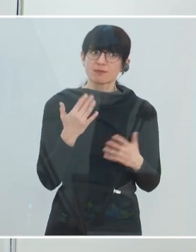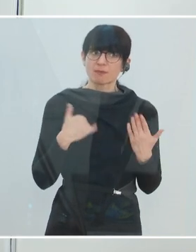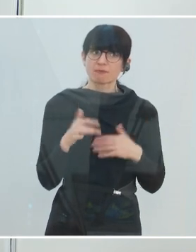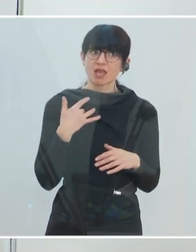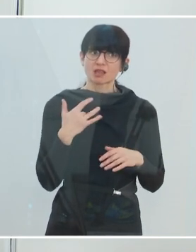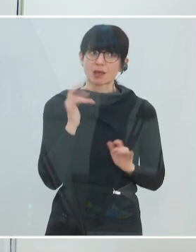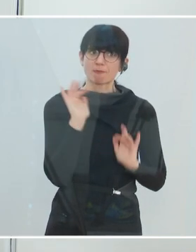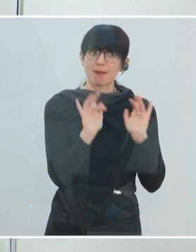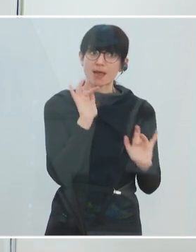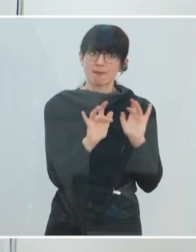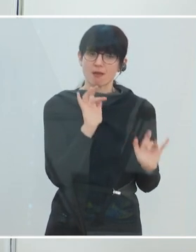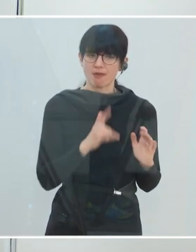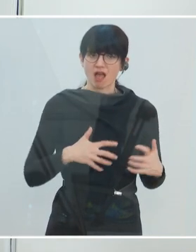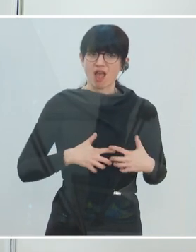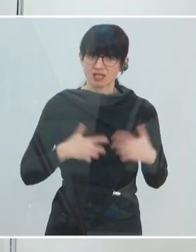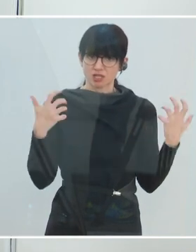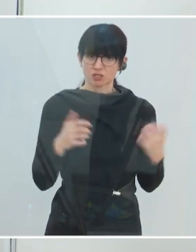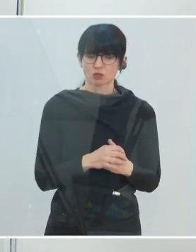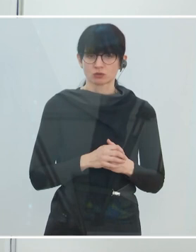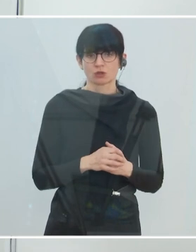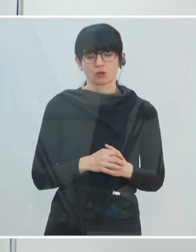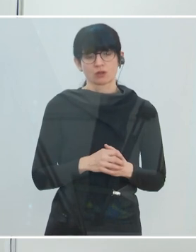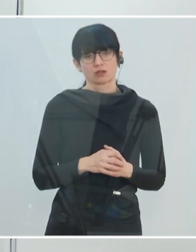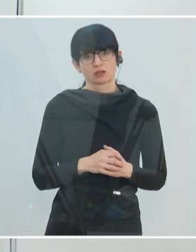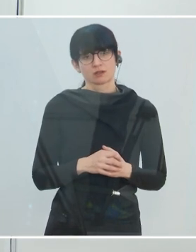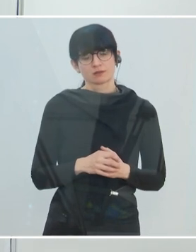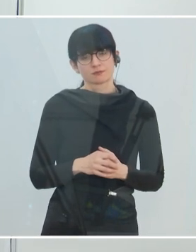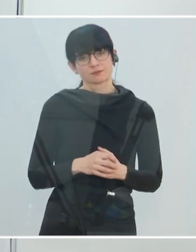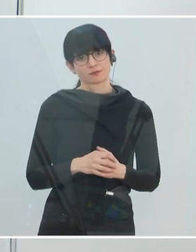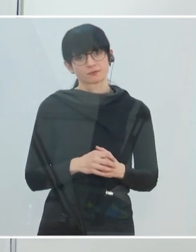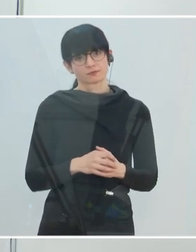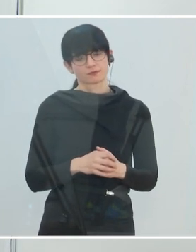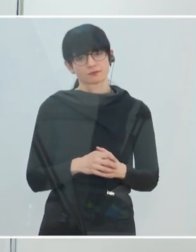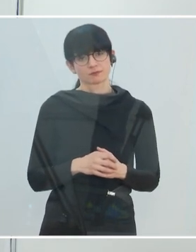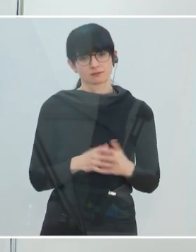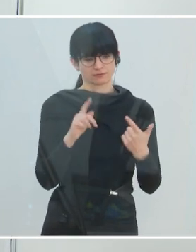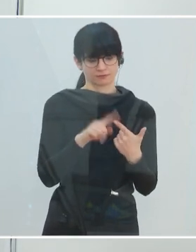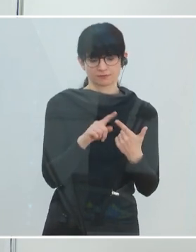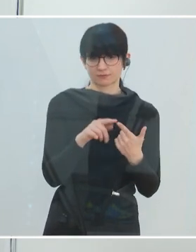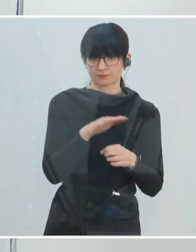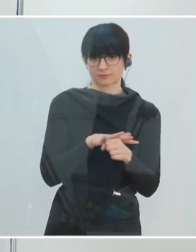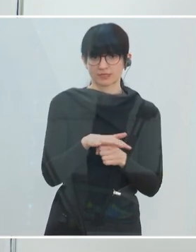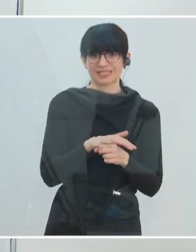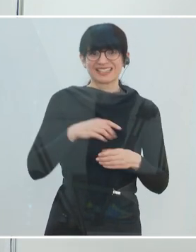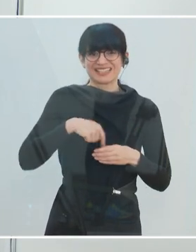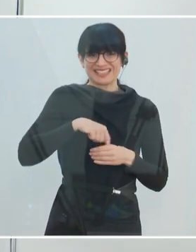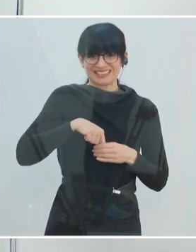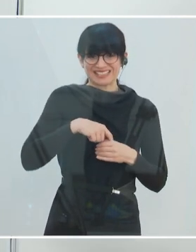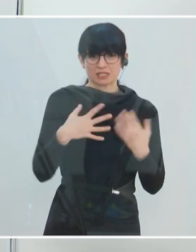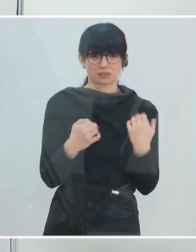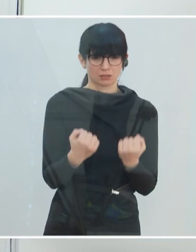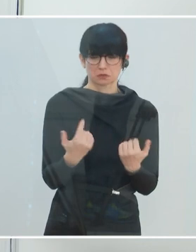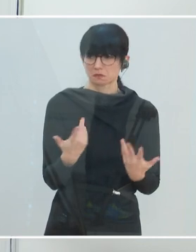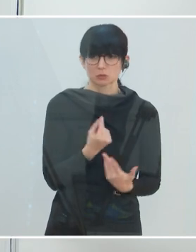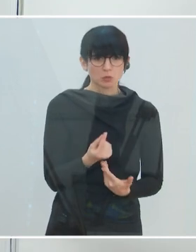Stigmatisierungen und Aggressionen ausgesetzt. Zum Beispiel. Es gibt auch andere Gruppen. Dann haben wir den Bereich der inneren Sicherheit. Mit innerer